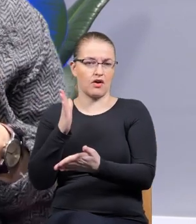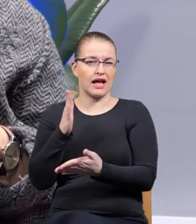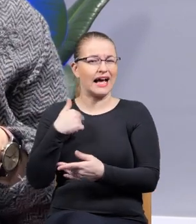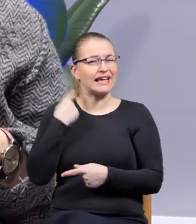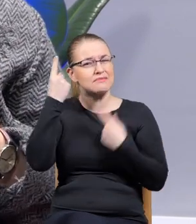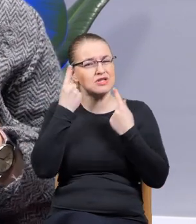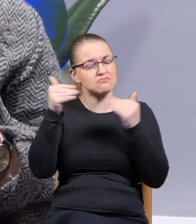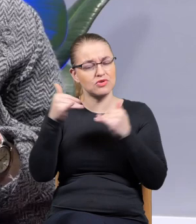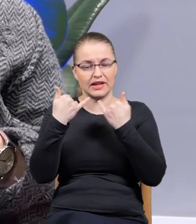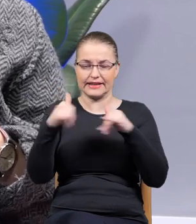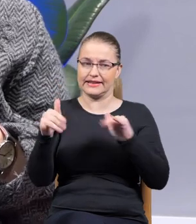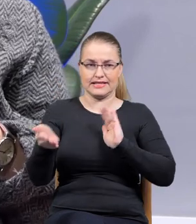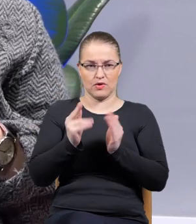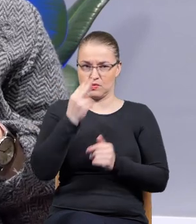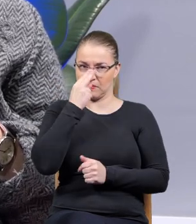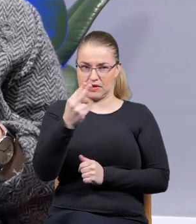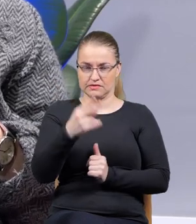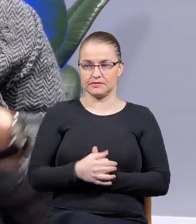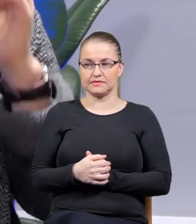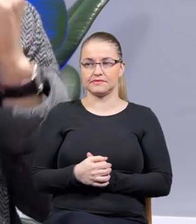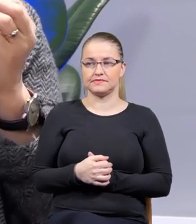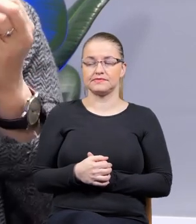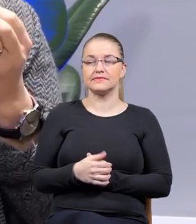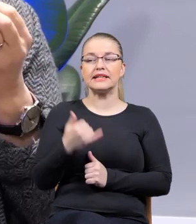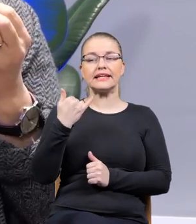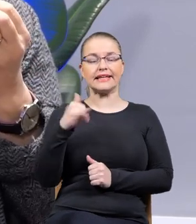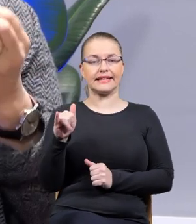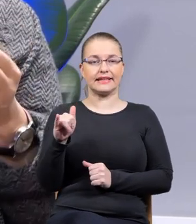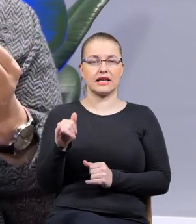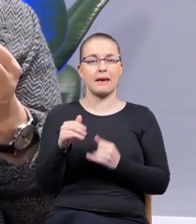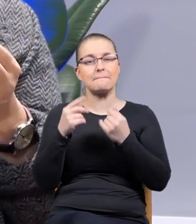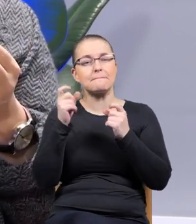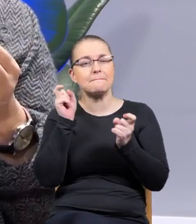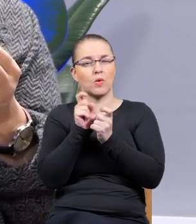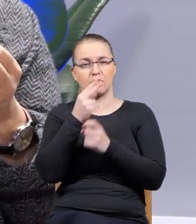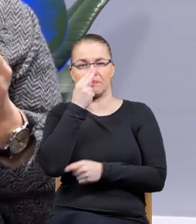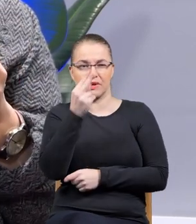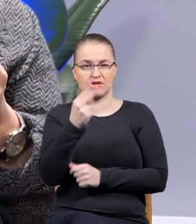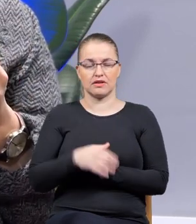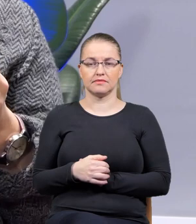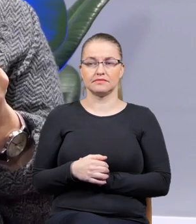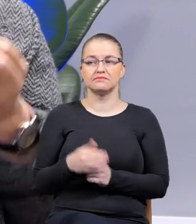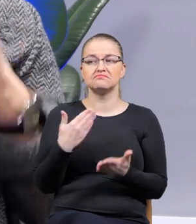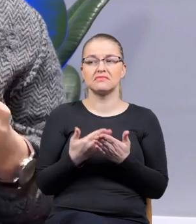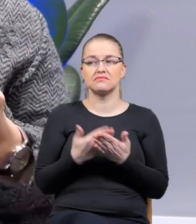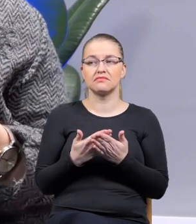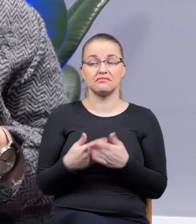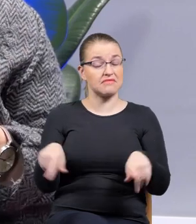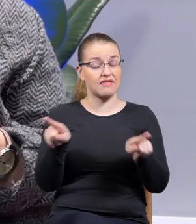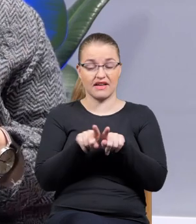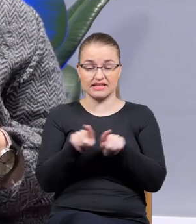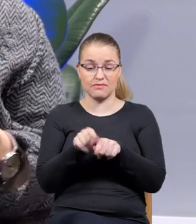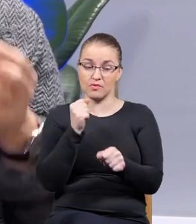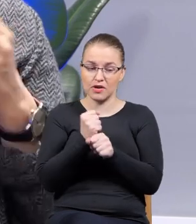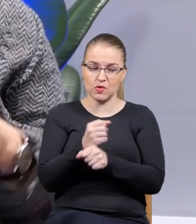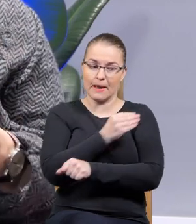spojrzeć z zupełnie innego widzenia. Z innego punktu patrzenia na to wszystko. Bo przecież ja też pracuję z